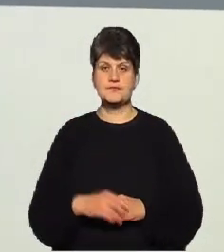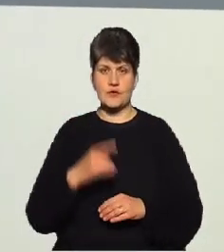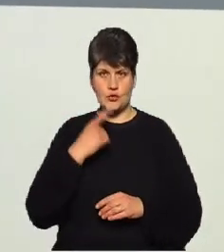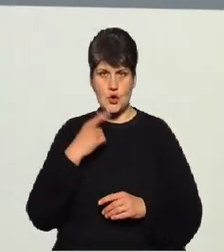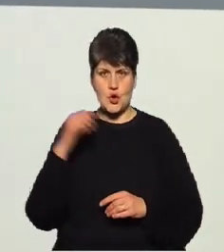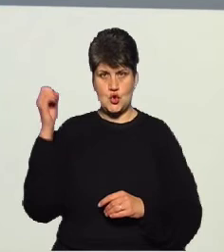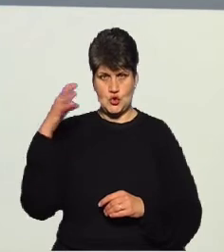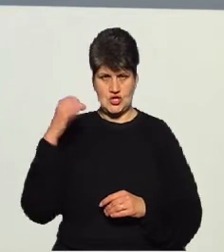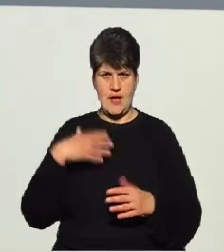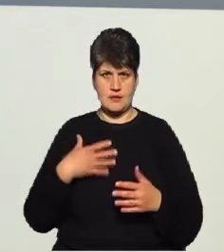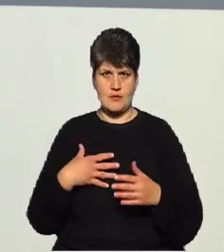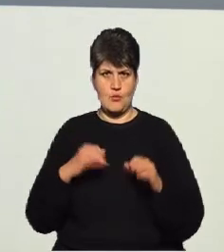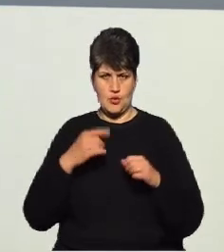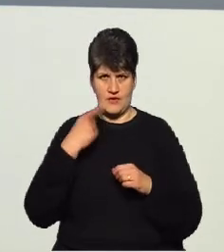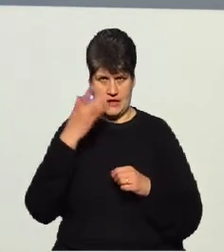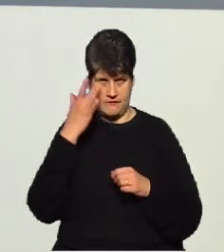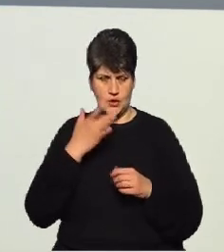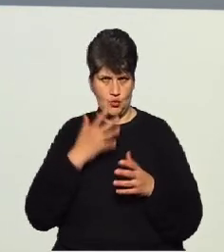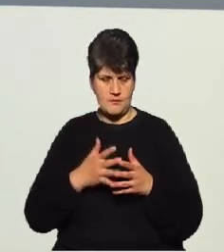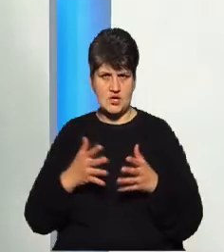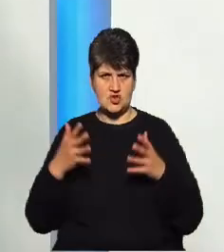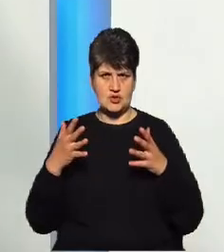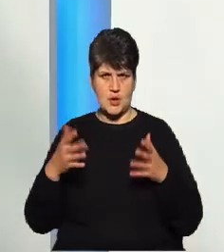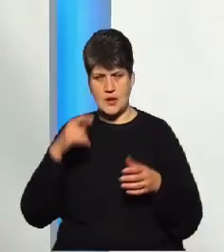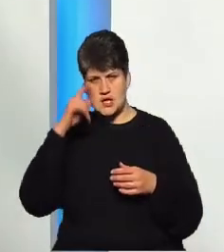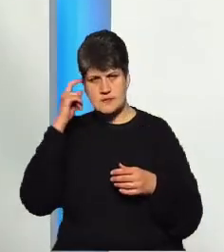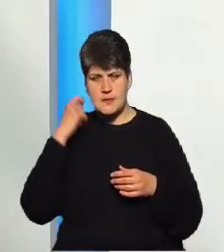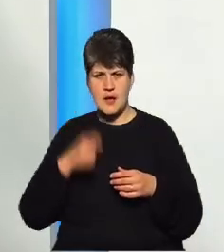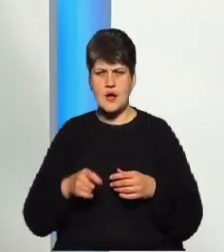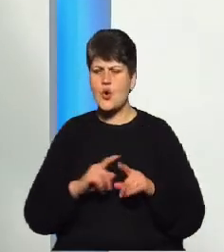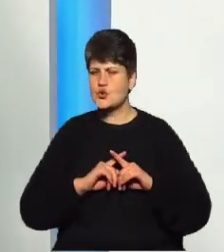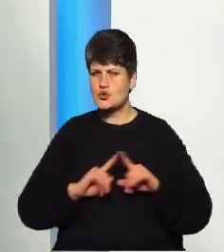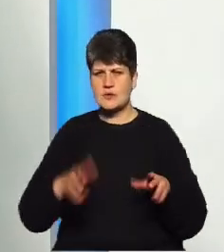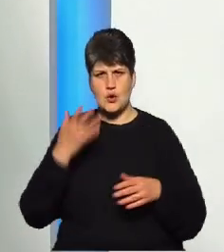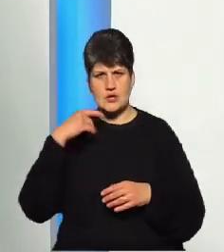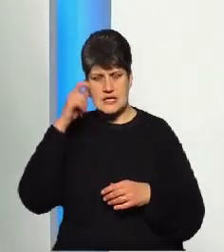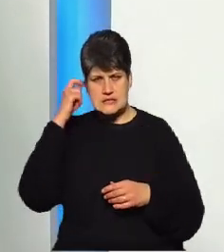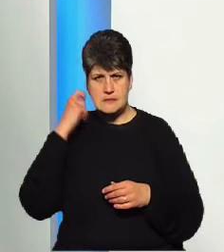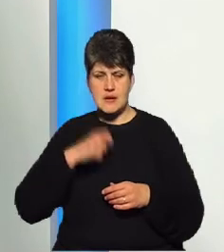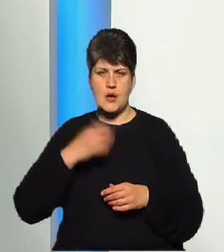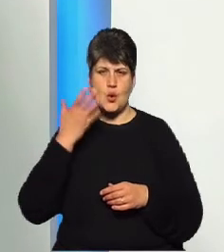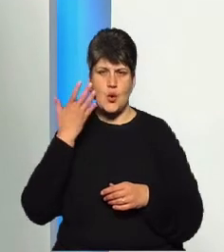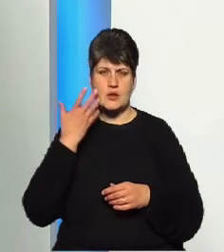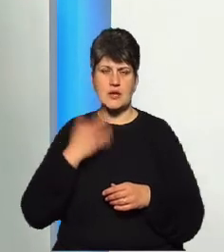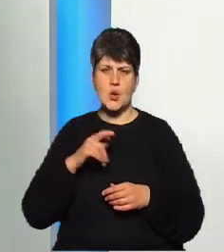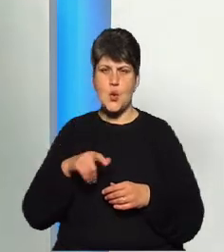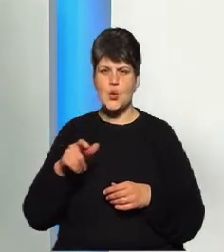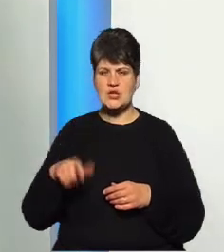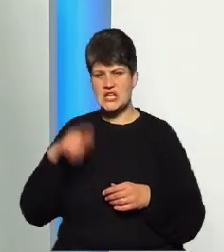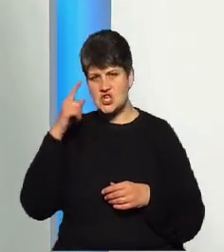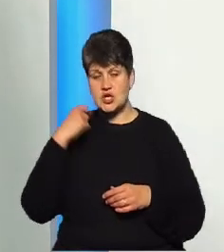що влітку таке більше, коли спека, коли… особливо, коли спека, коли люди на жарі працюють, особливо